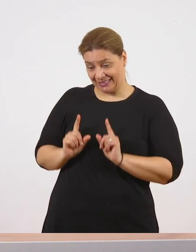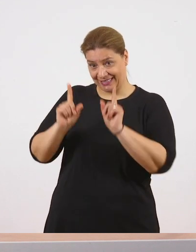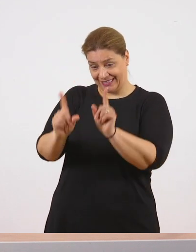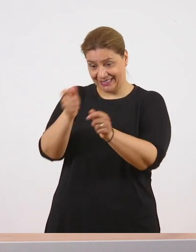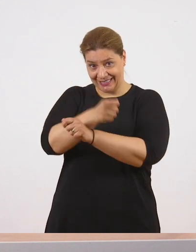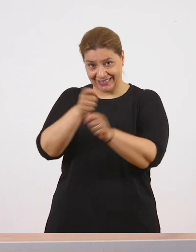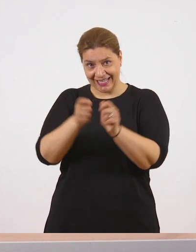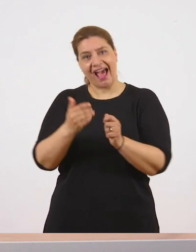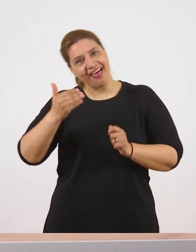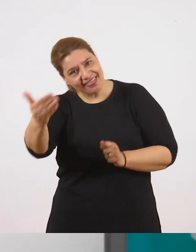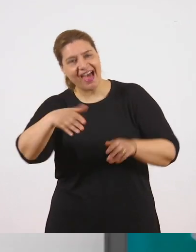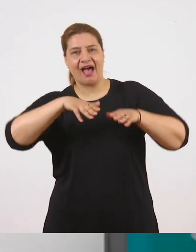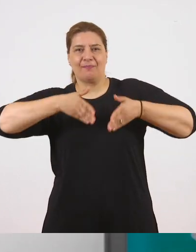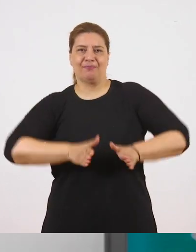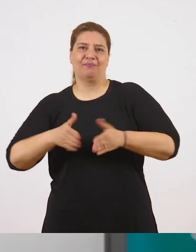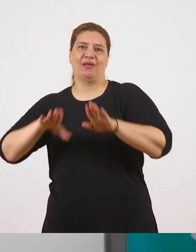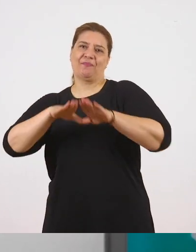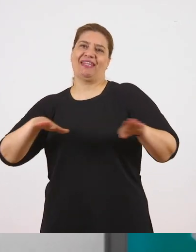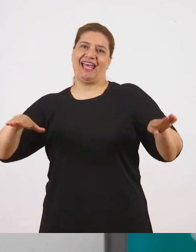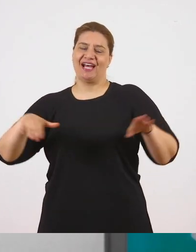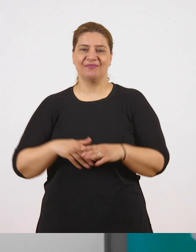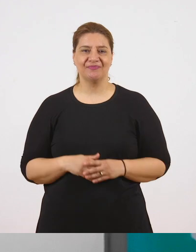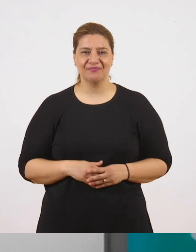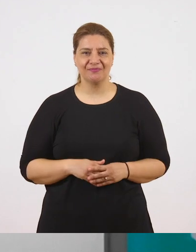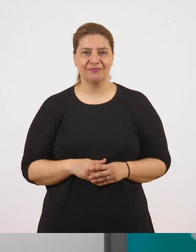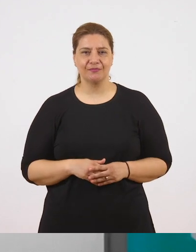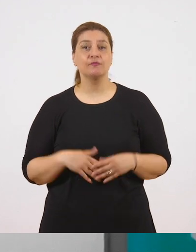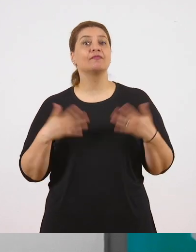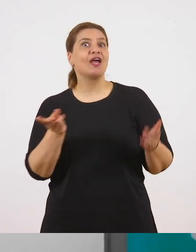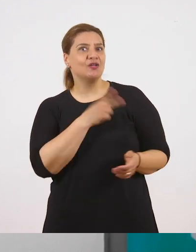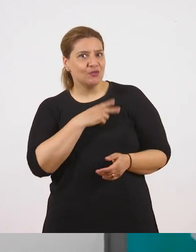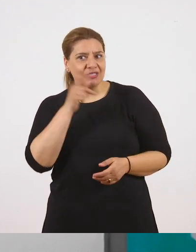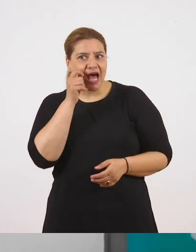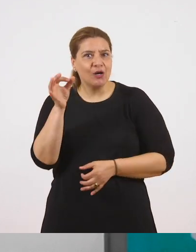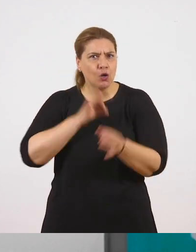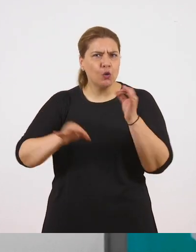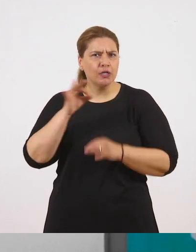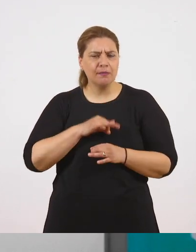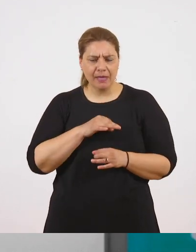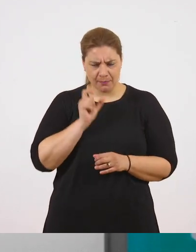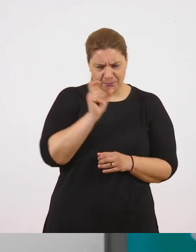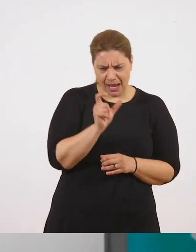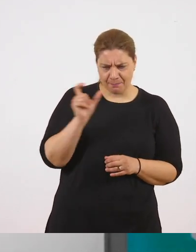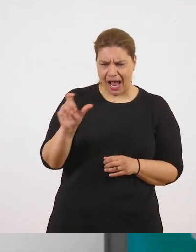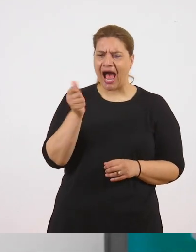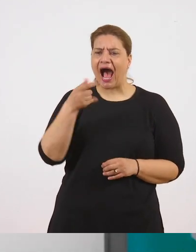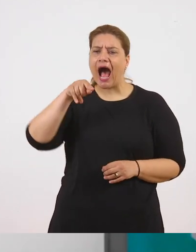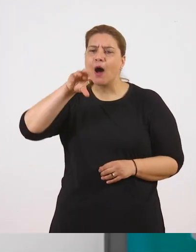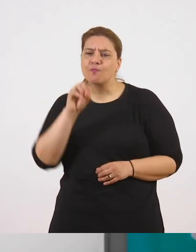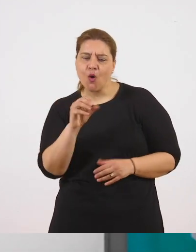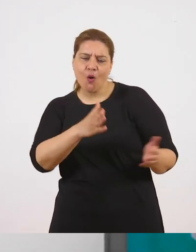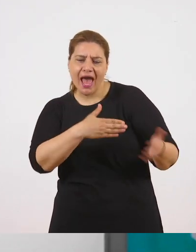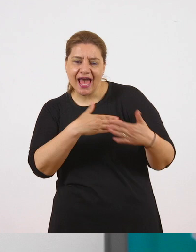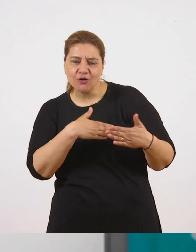να αποκτήσει παιδιά. Και σωστά ο Γιώργος πρόσεξε και τη φράση από έρωτα γιατί φανερώνει ότι το ζευγάρι είναι